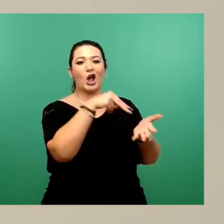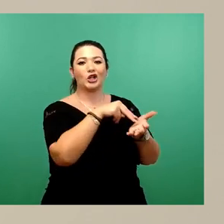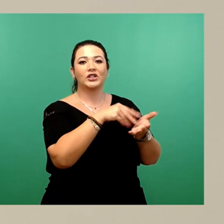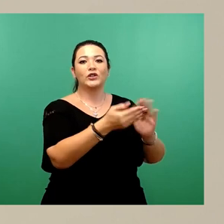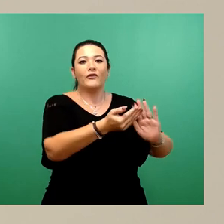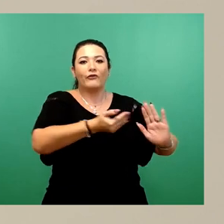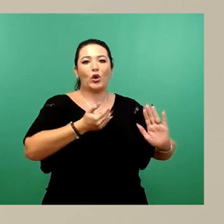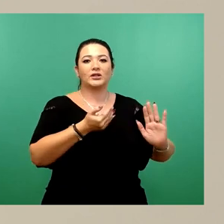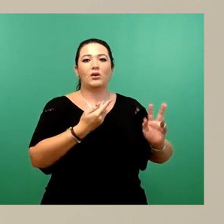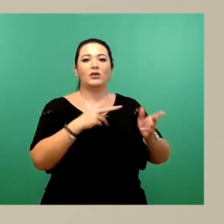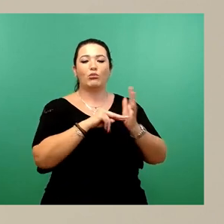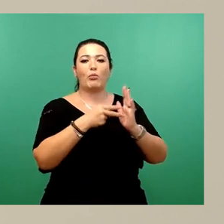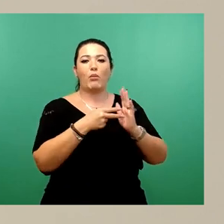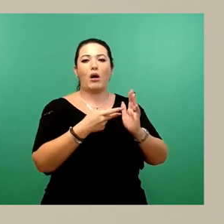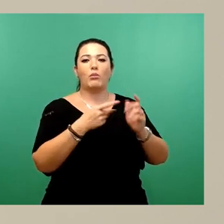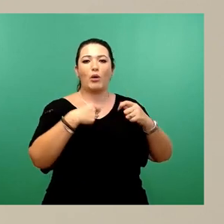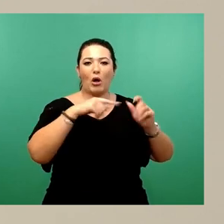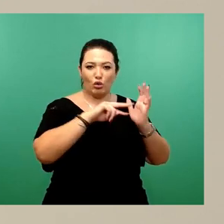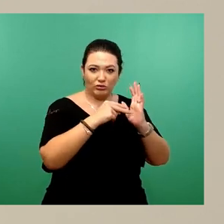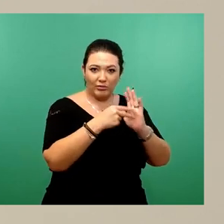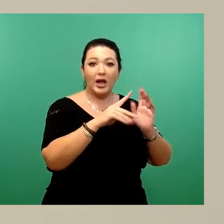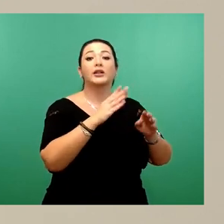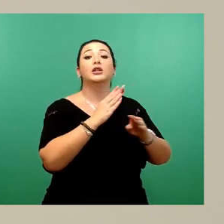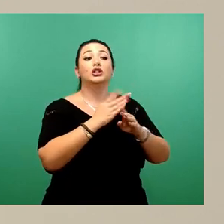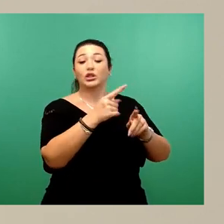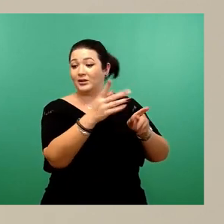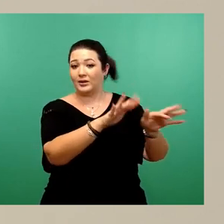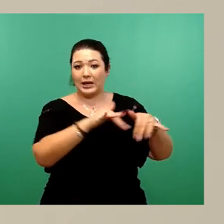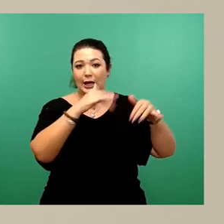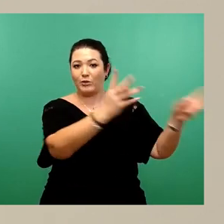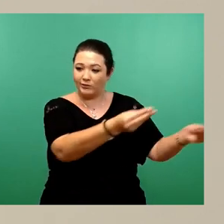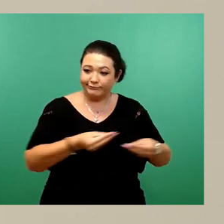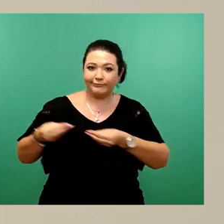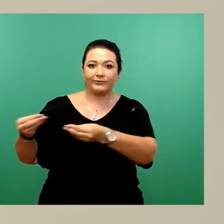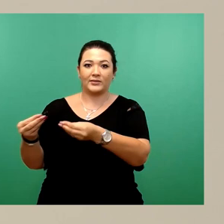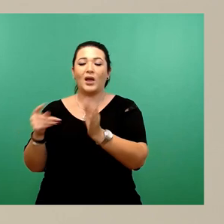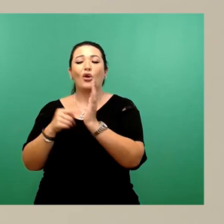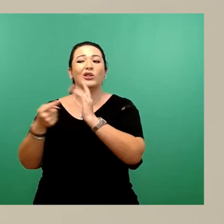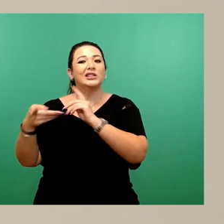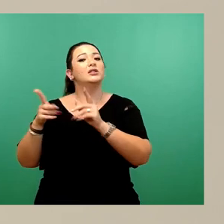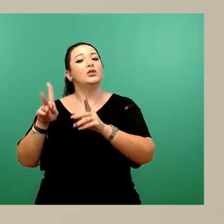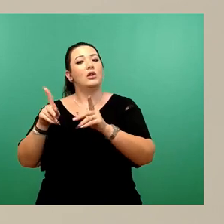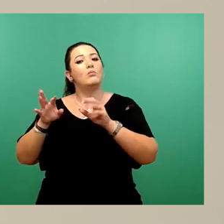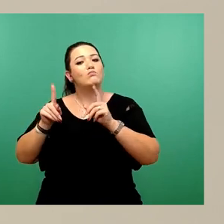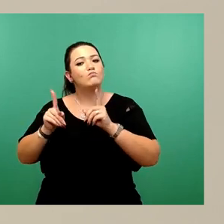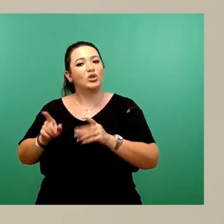zeitnah eben auch in die Gremien kommt, weil das muss noch explizit beschlossen werden.